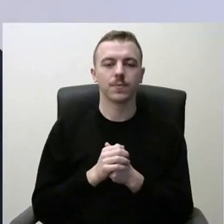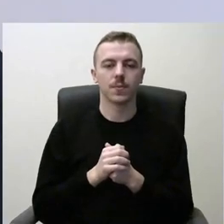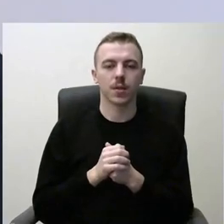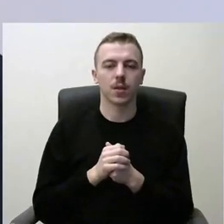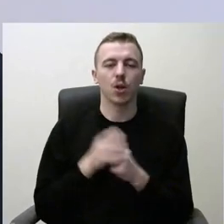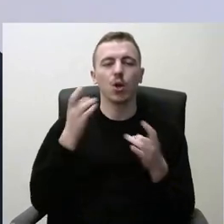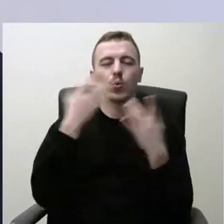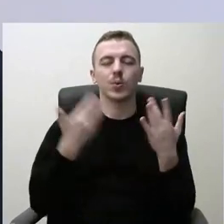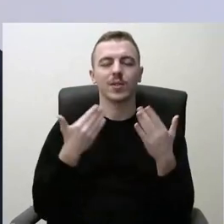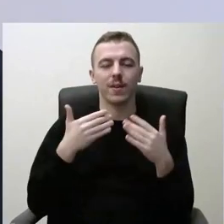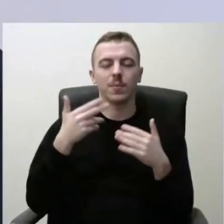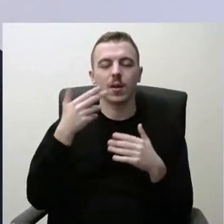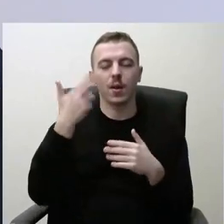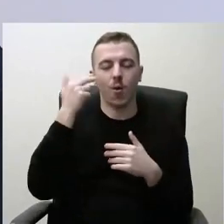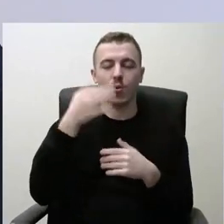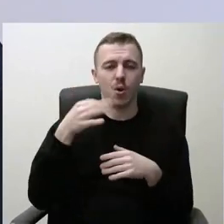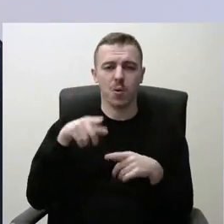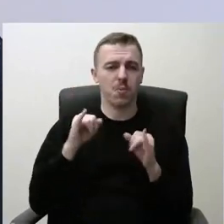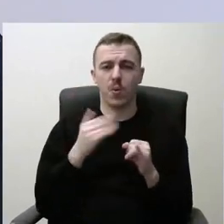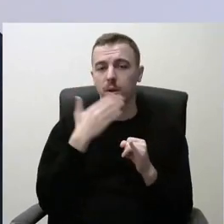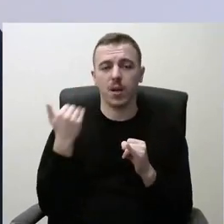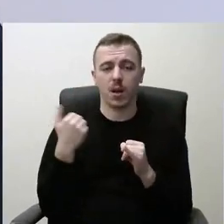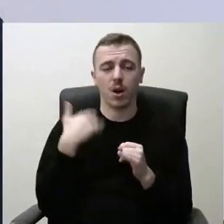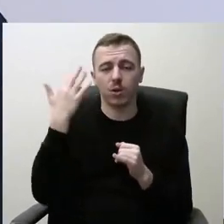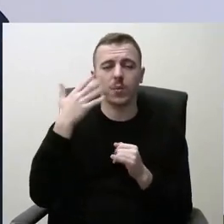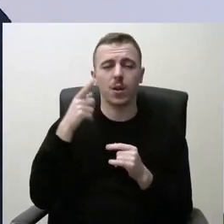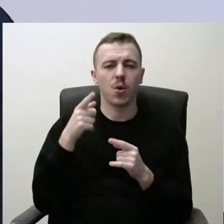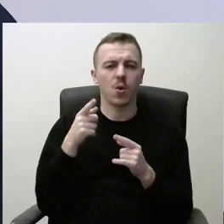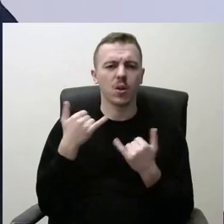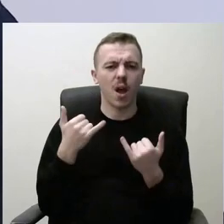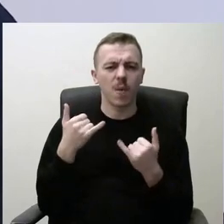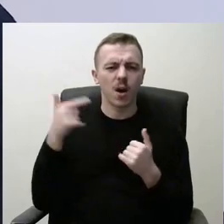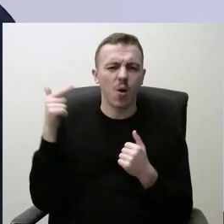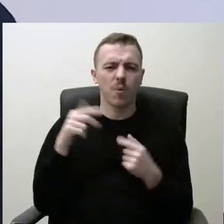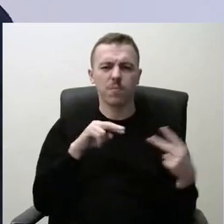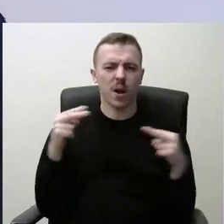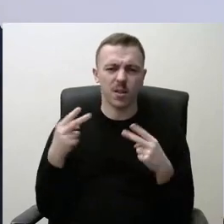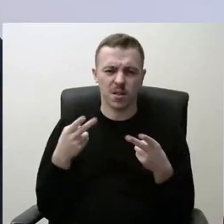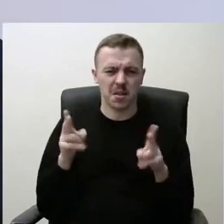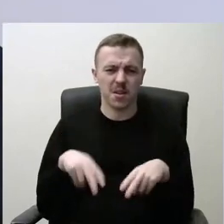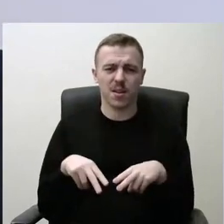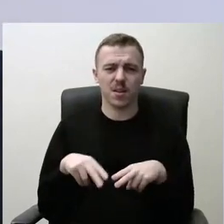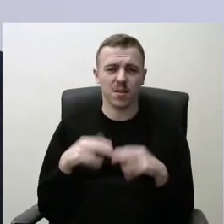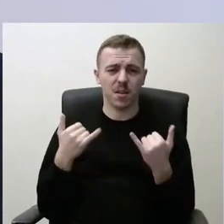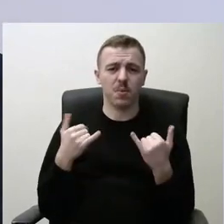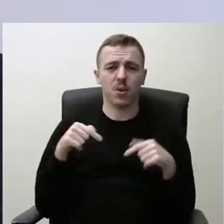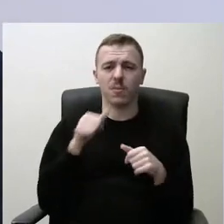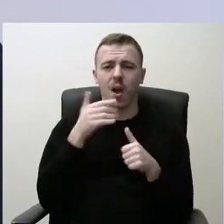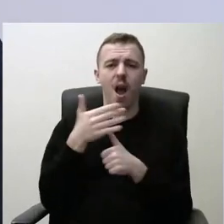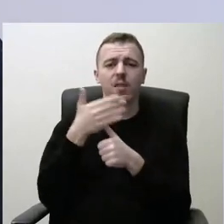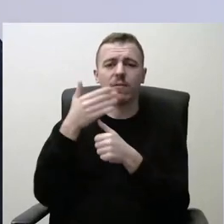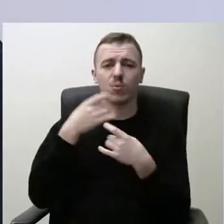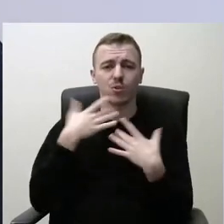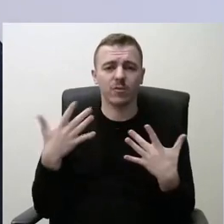gyvenimas Kaunorodienė nėra blogas ir aš nemanau, kad reikėtų ką nors totaliai keisti ar panaikinti dabar esančias aitvarų šventės.